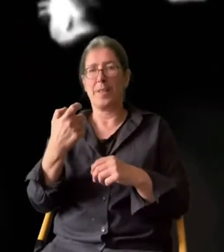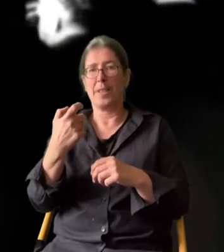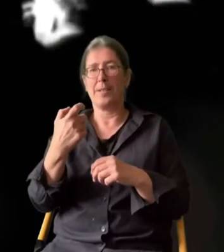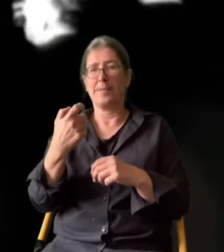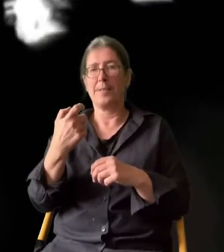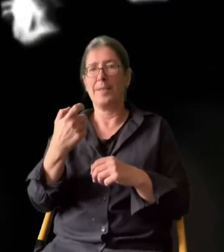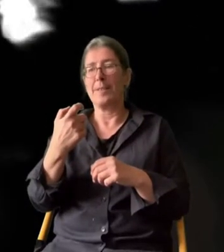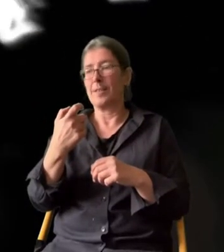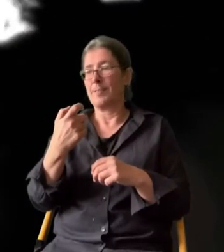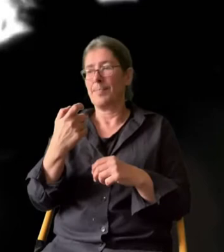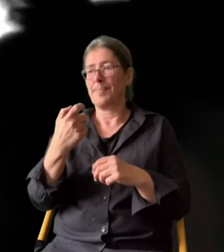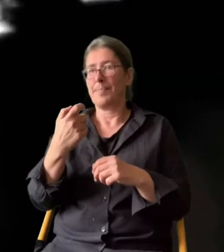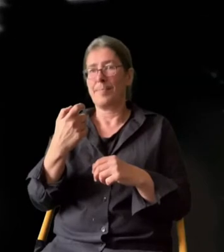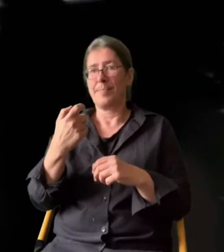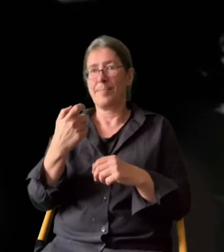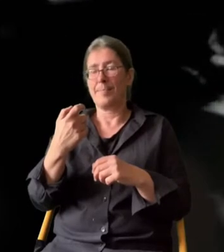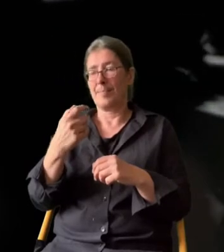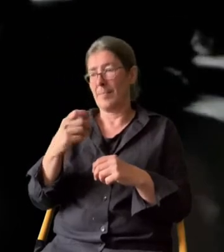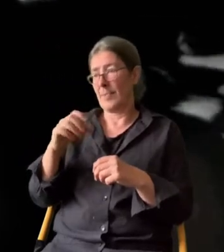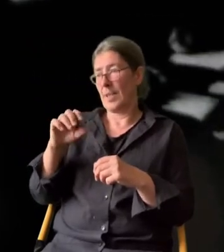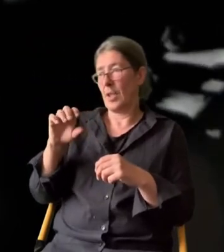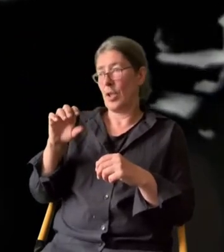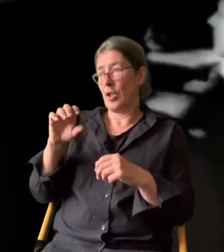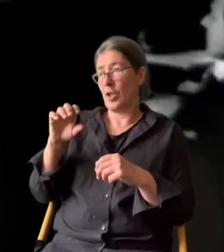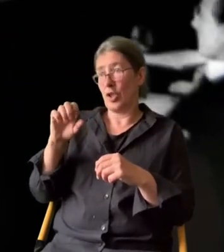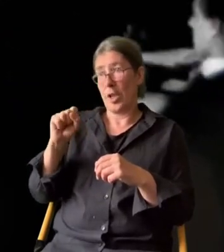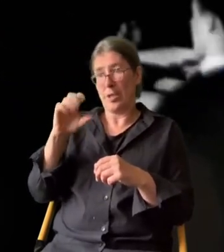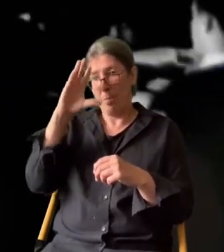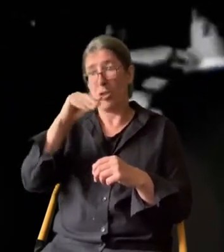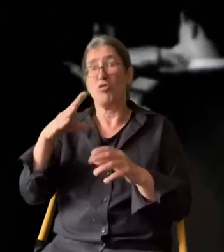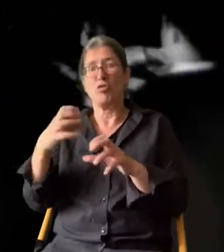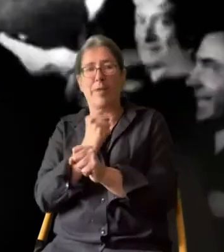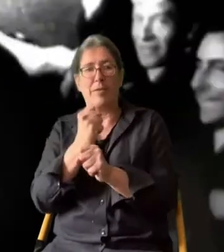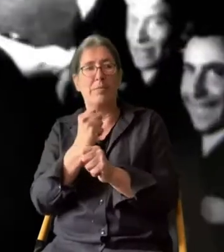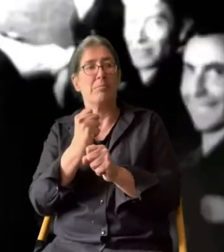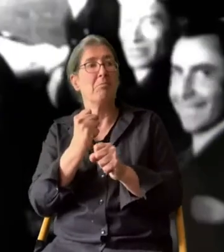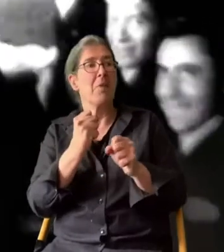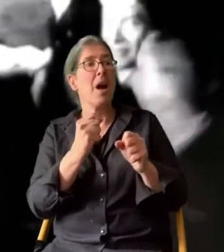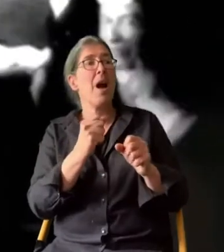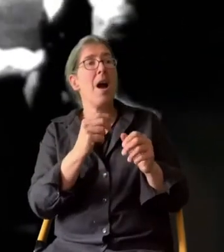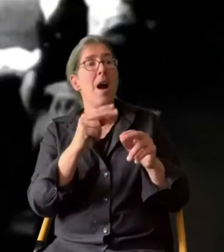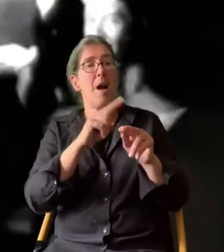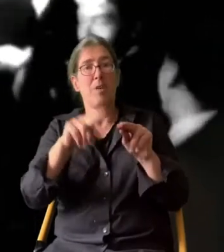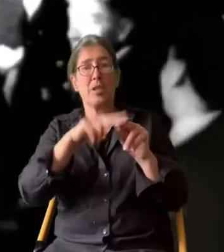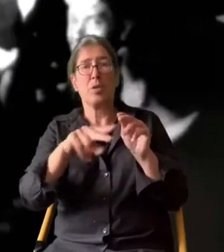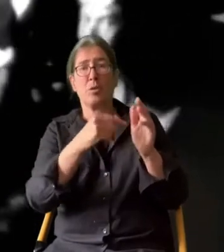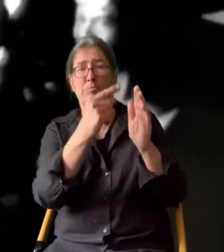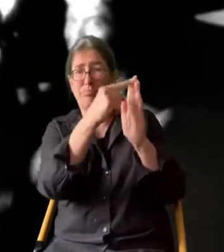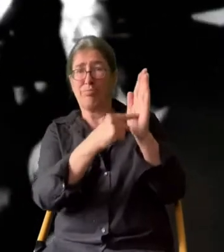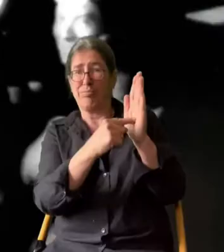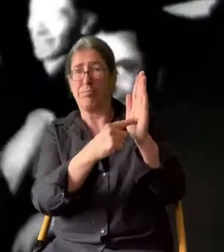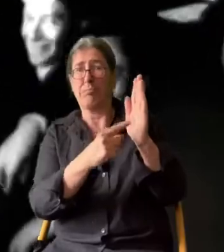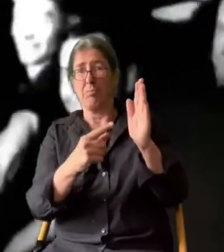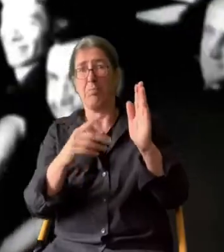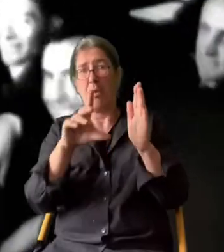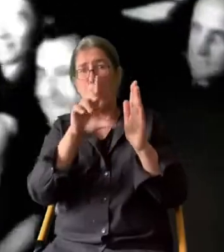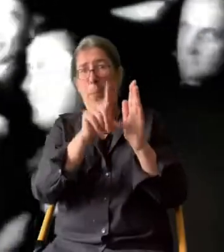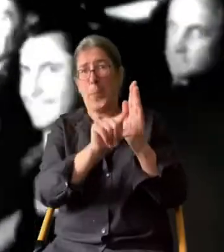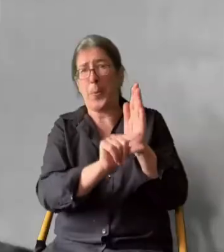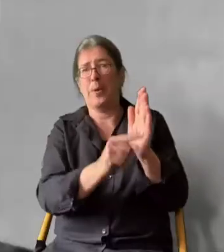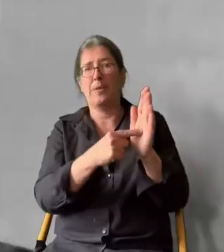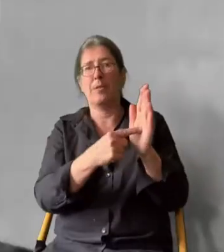1929 kommt Stresemann der Verminderung der Reparationslasten einen großen Schritt näher. Der Plan des amerikanischen